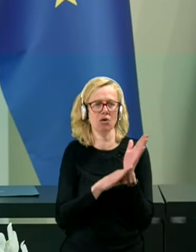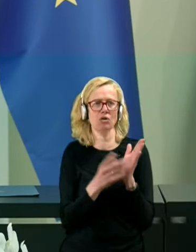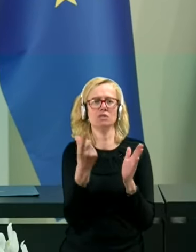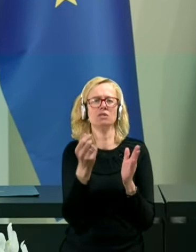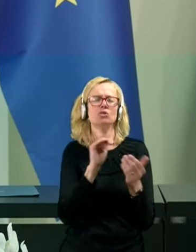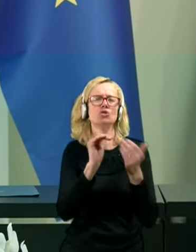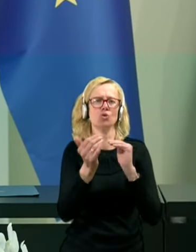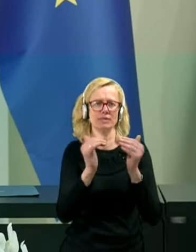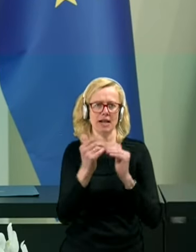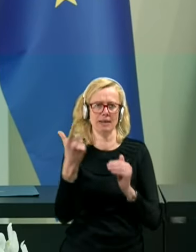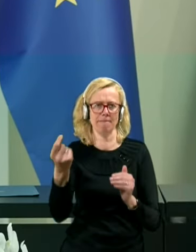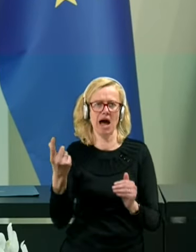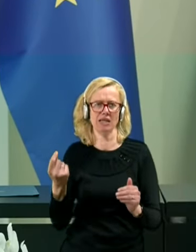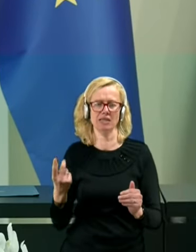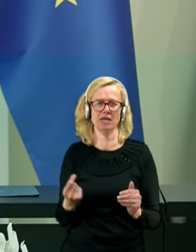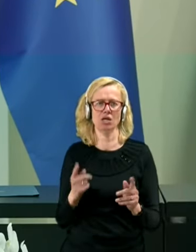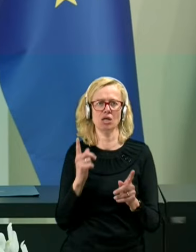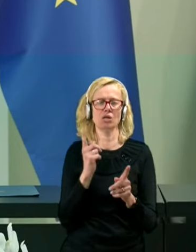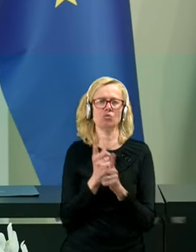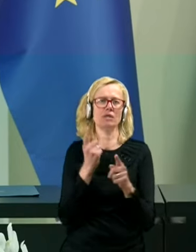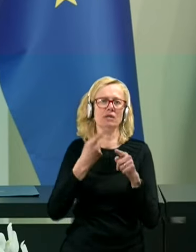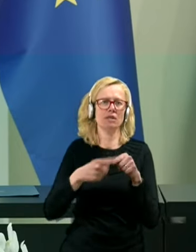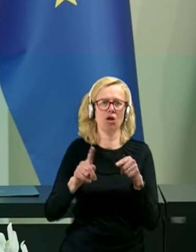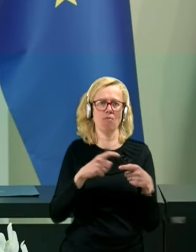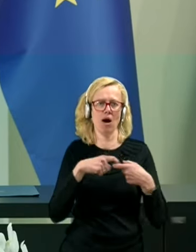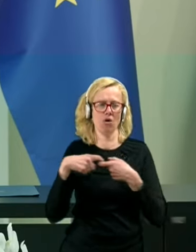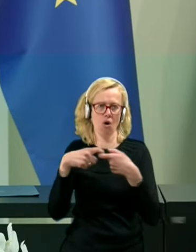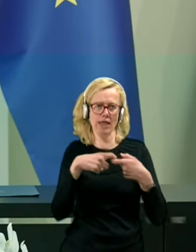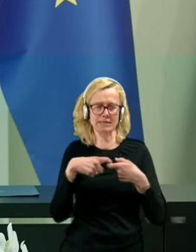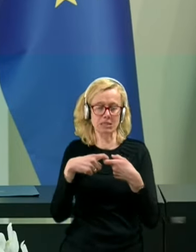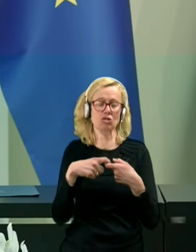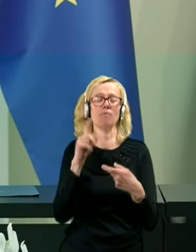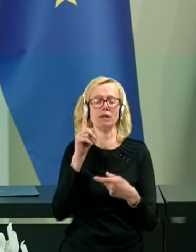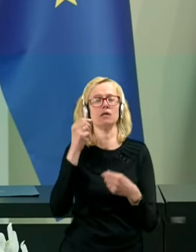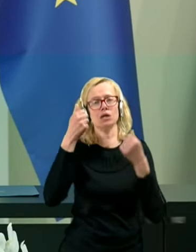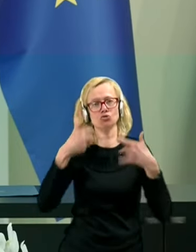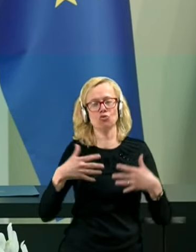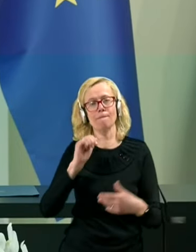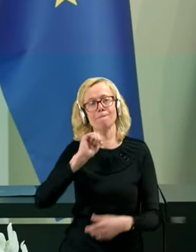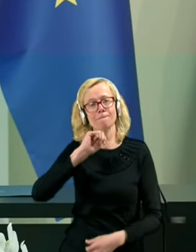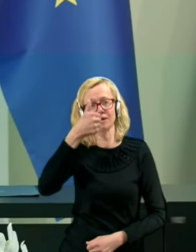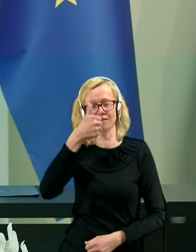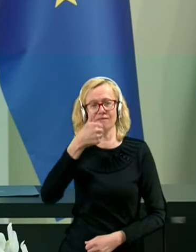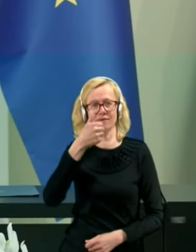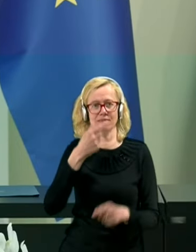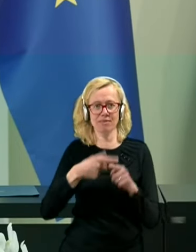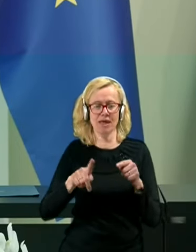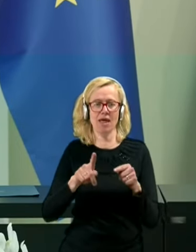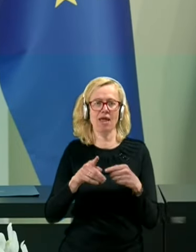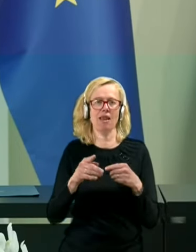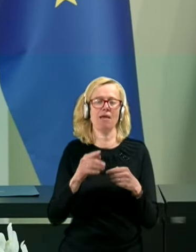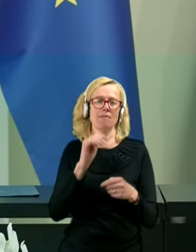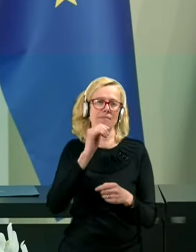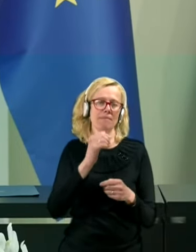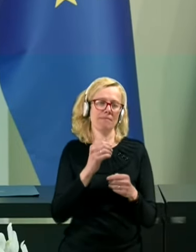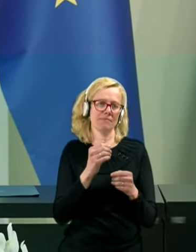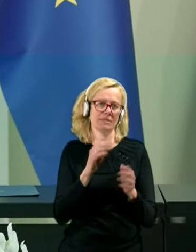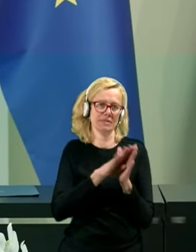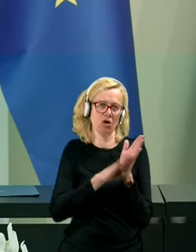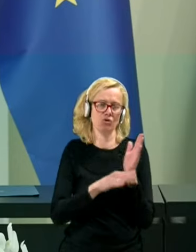partnerji, delamo tudi koalicijsko, računamo pa, da bo prvi zakonski paket za